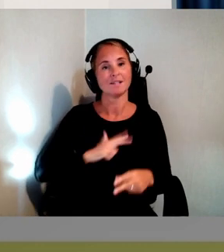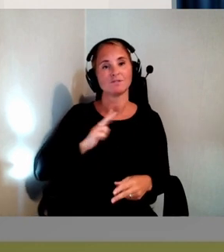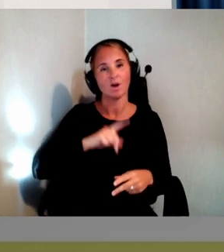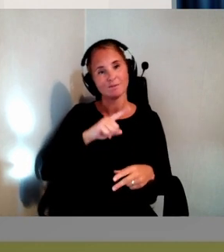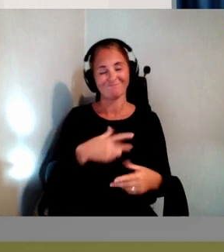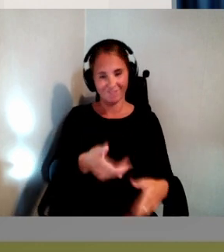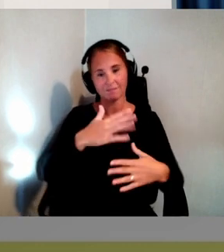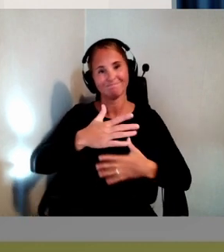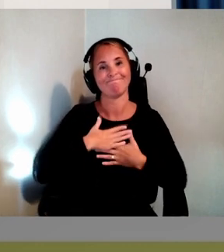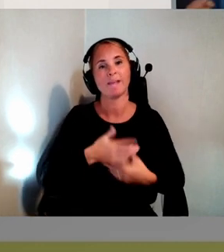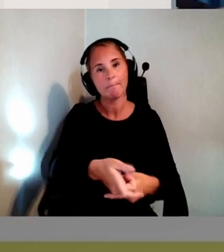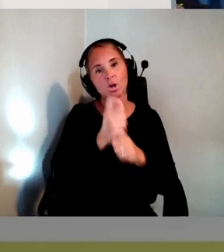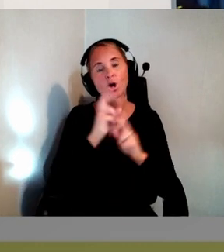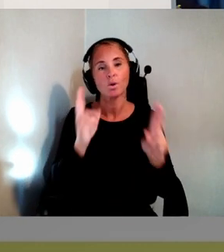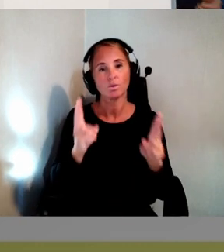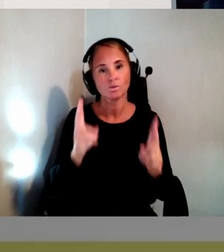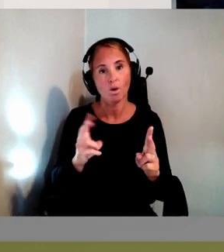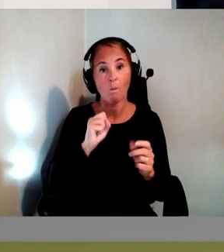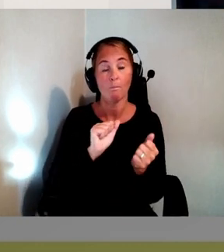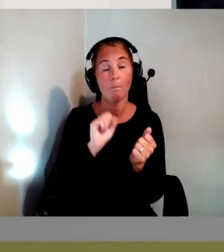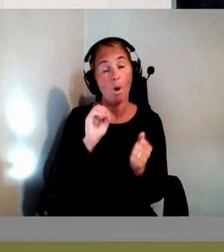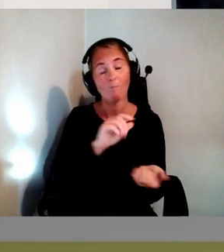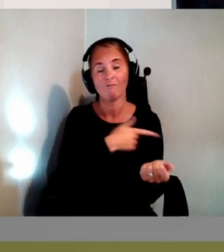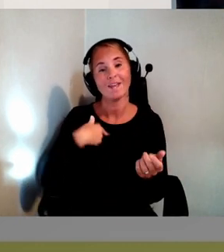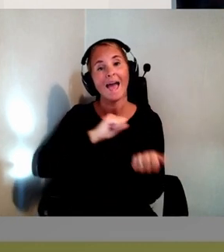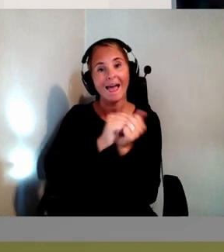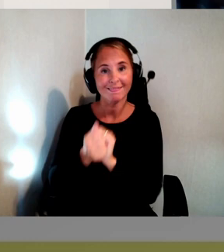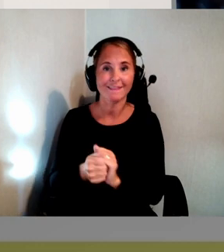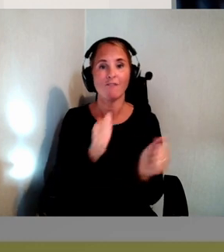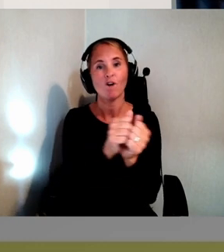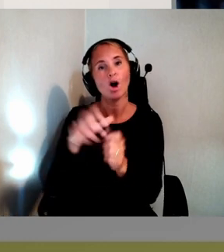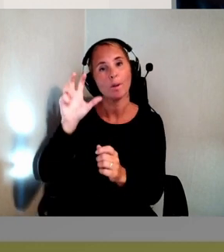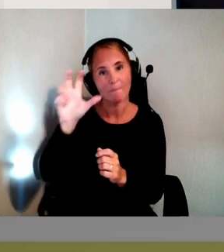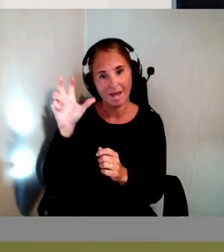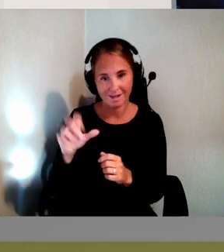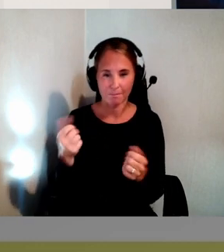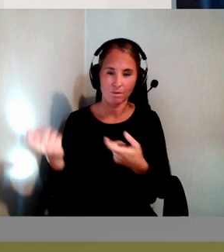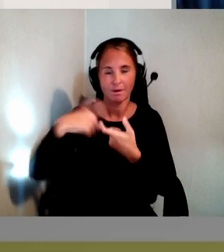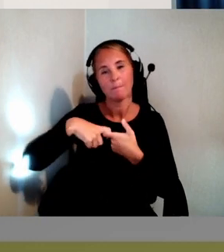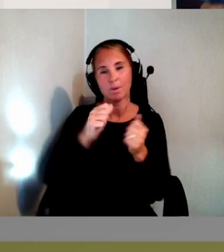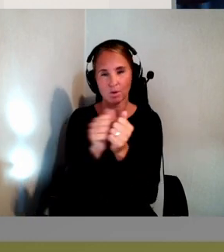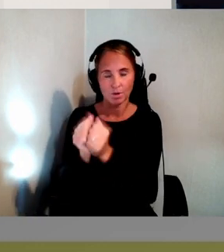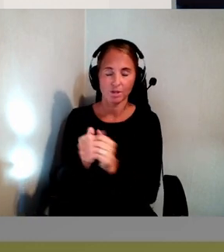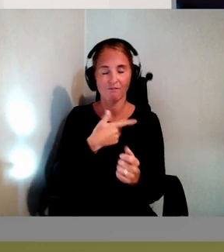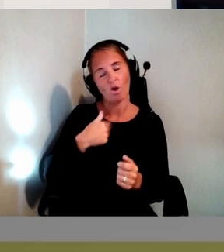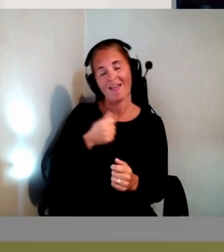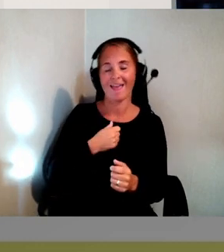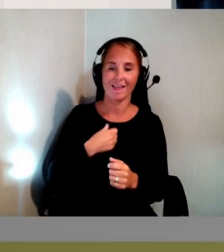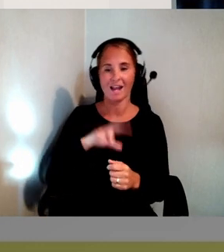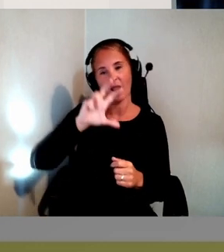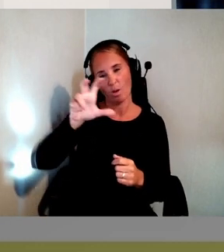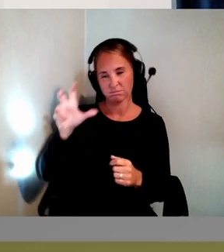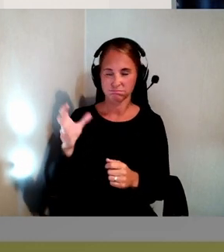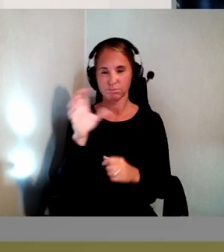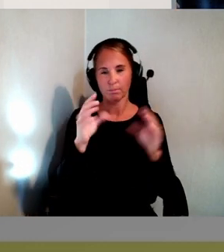Och om vi ändrar varumärke på produkten, vi sätter vår egen logga på den. Eller vi döper om den eller ändrar på produkten. Ja,